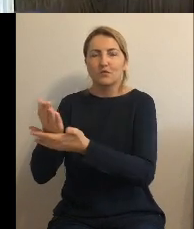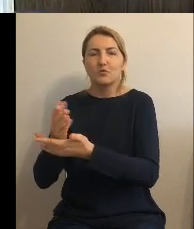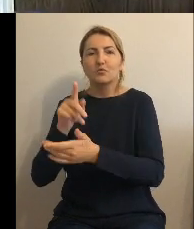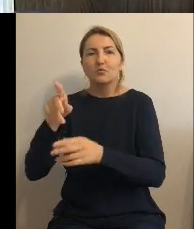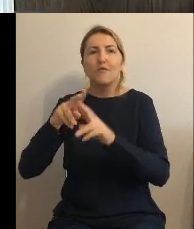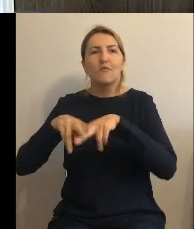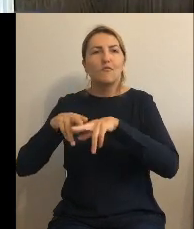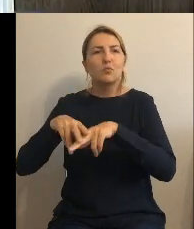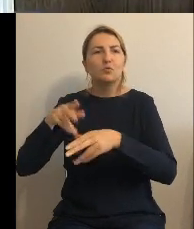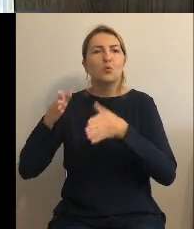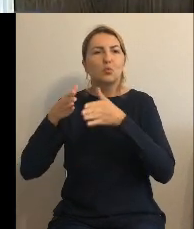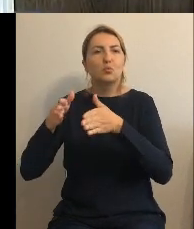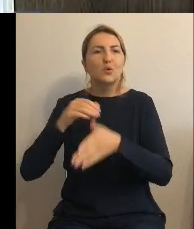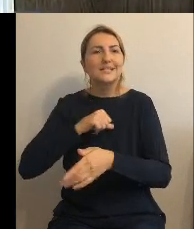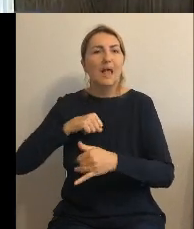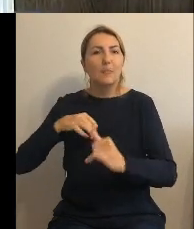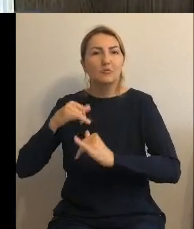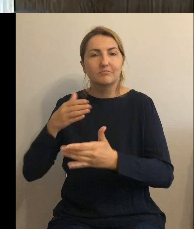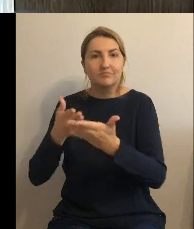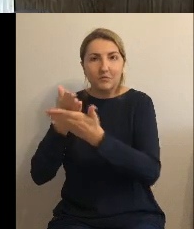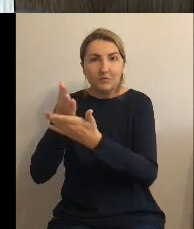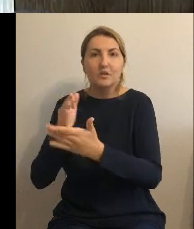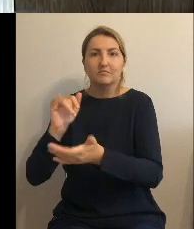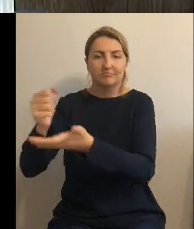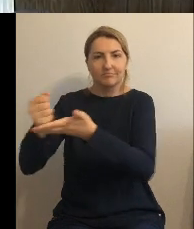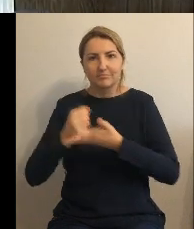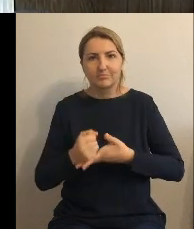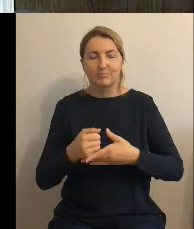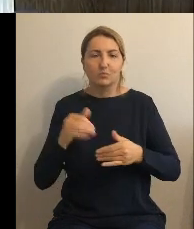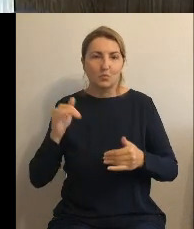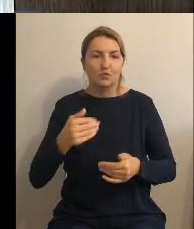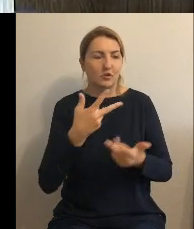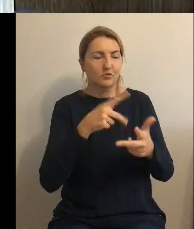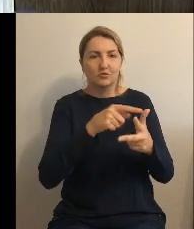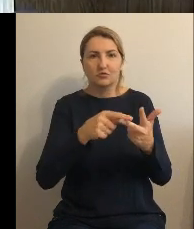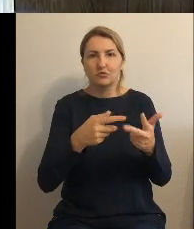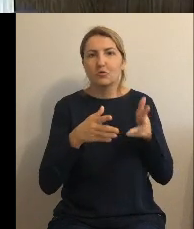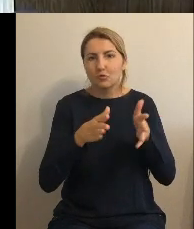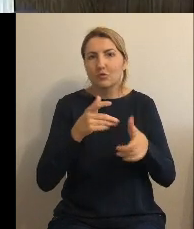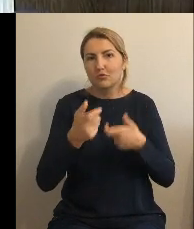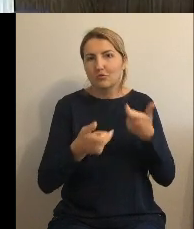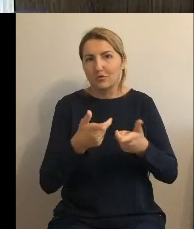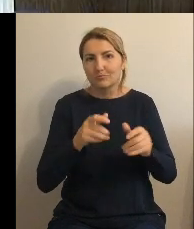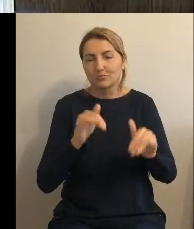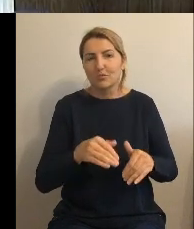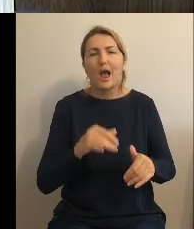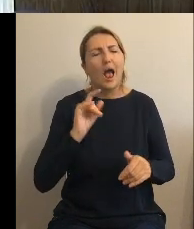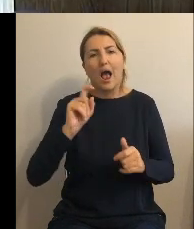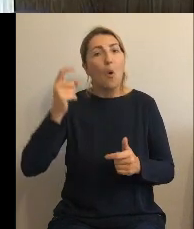remonty zgłosić te trzy drogi. Ale głównym celem, mówię, to jest poprawa